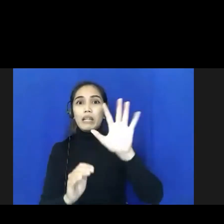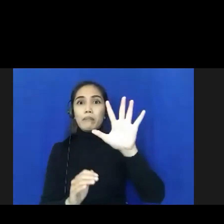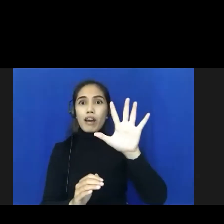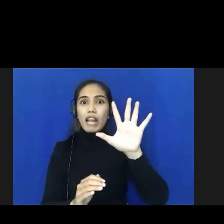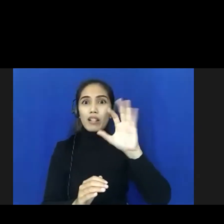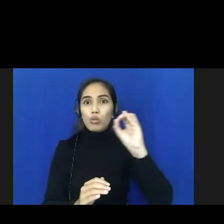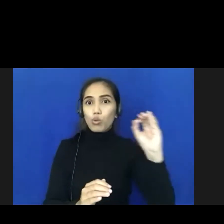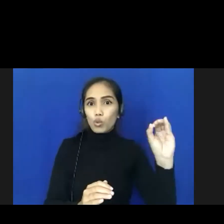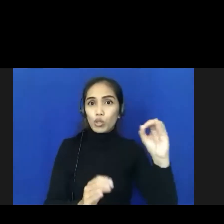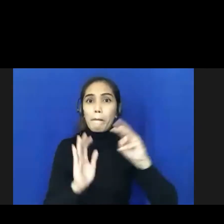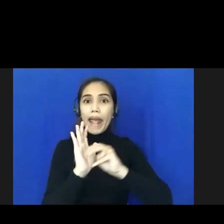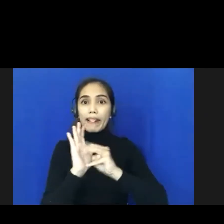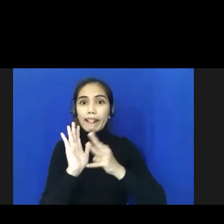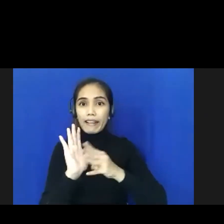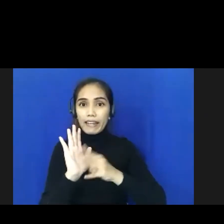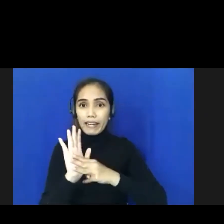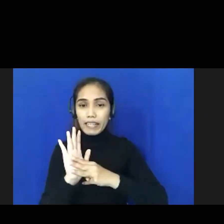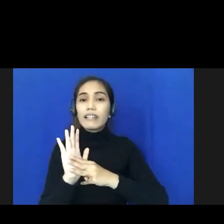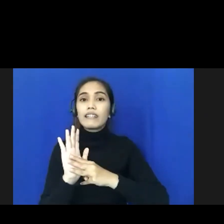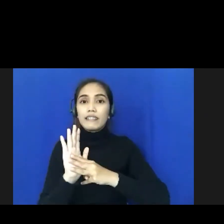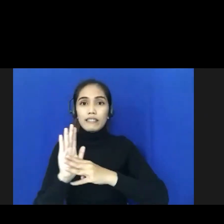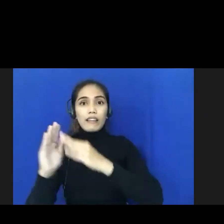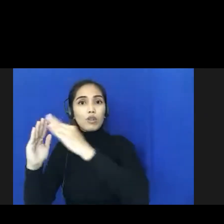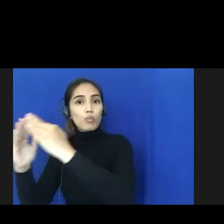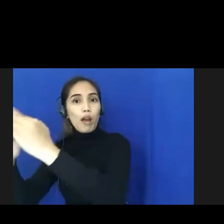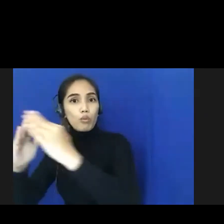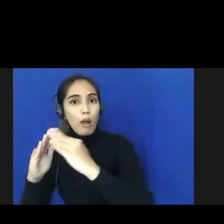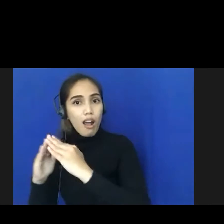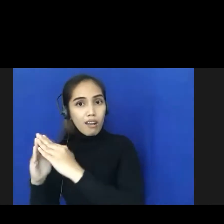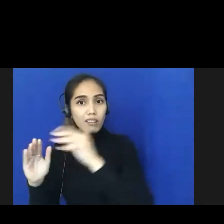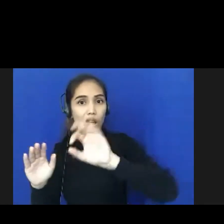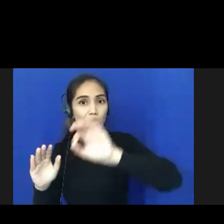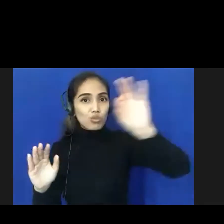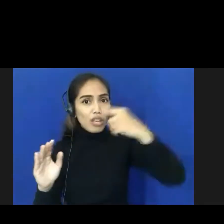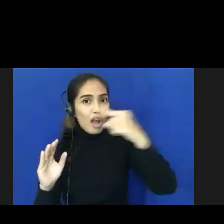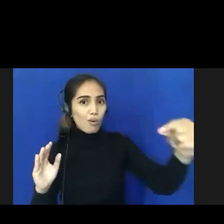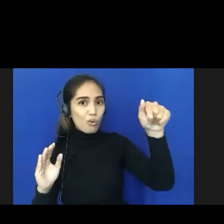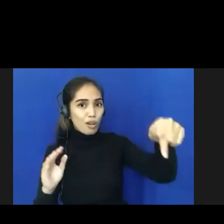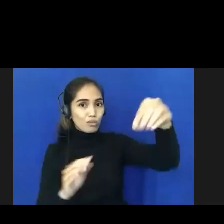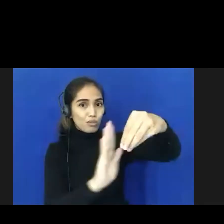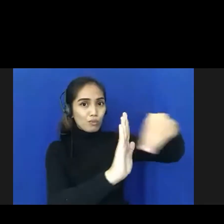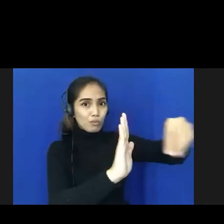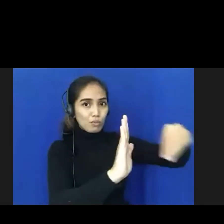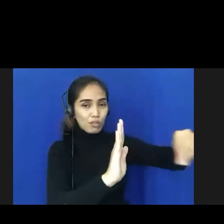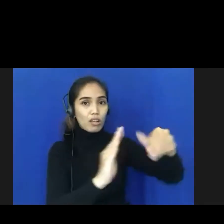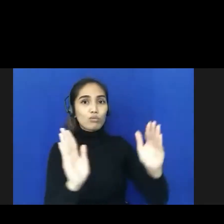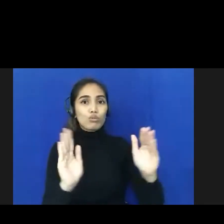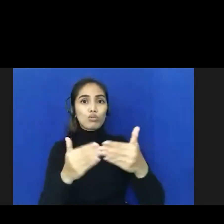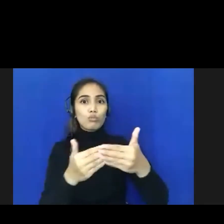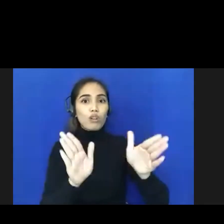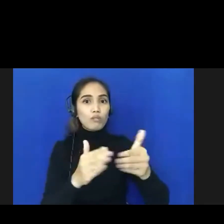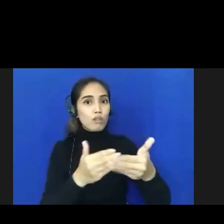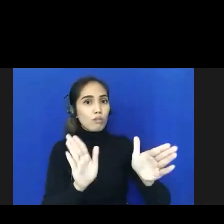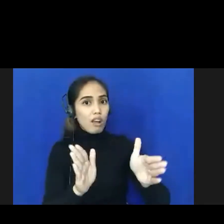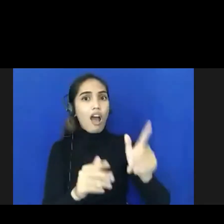kalaupun dulu ada kubur batu dia harus sudah dipastikan dibuka dan ditutup dua tahun tidak boleh